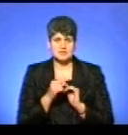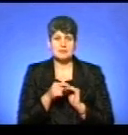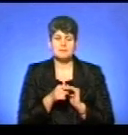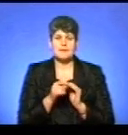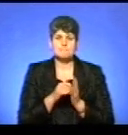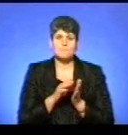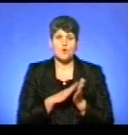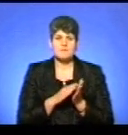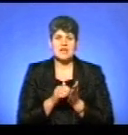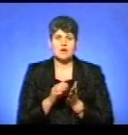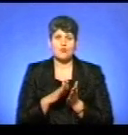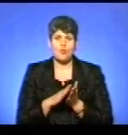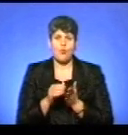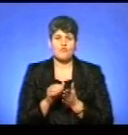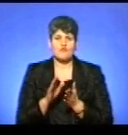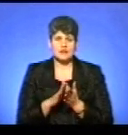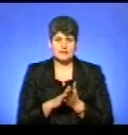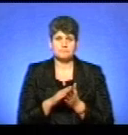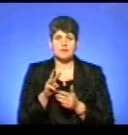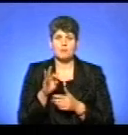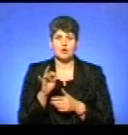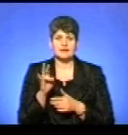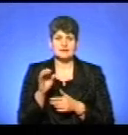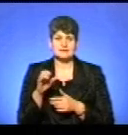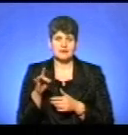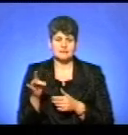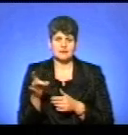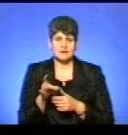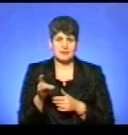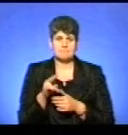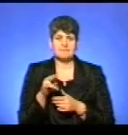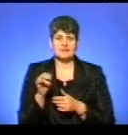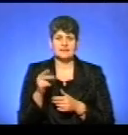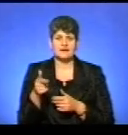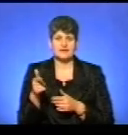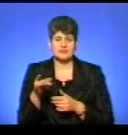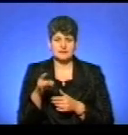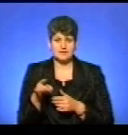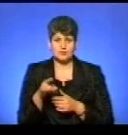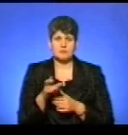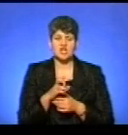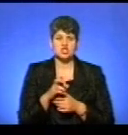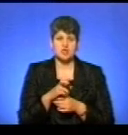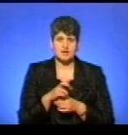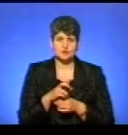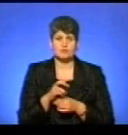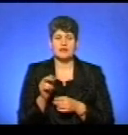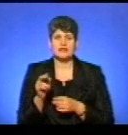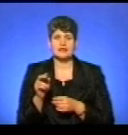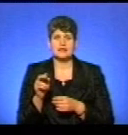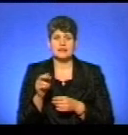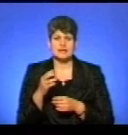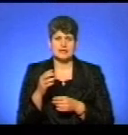обліковували по Монастирському районі, Підгаєцькому, Бережанському і Північній